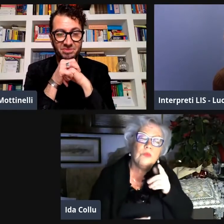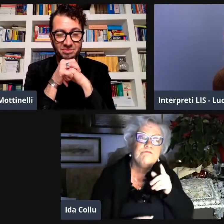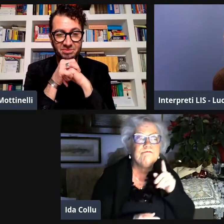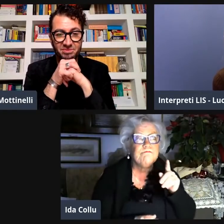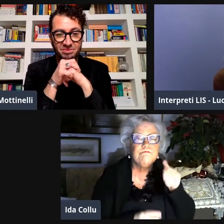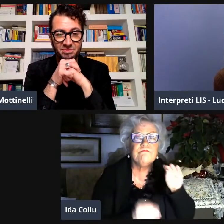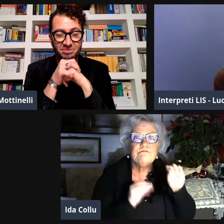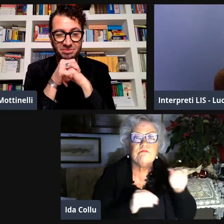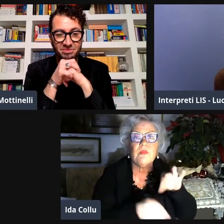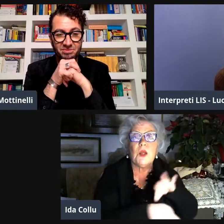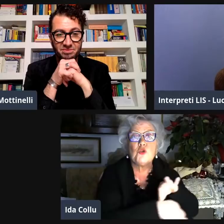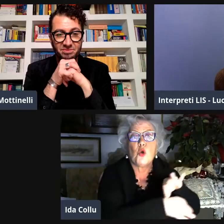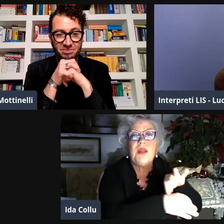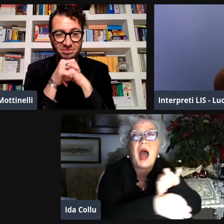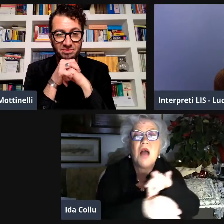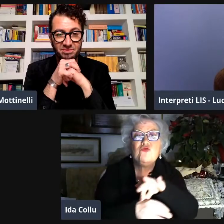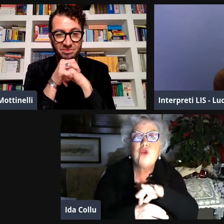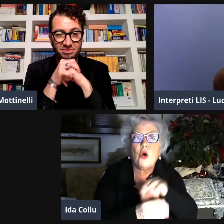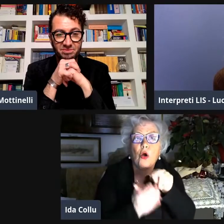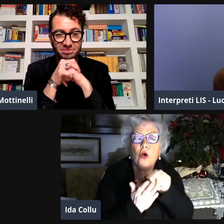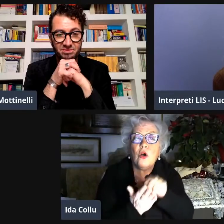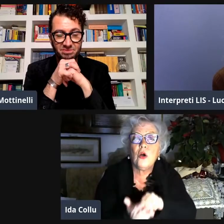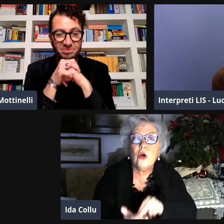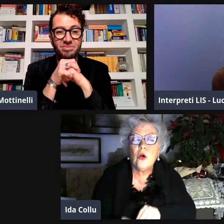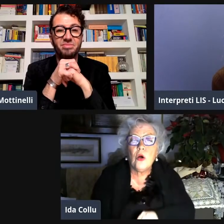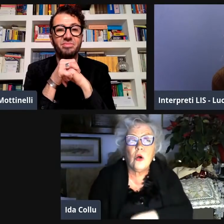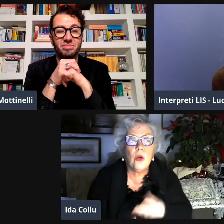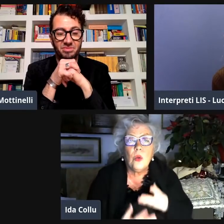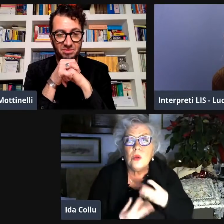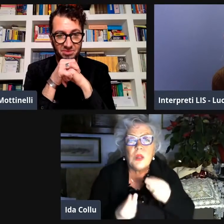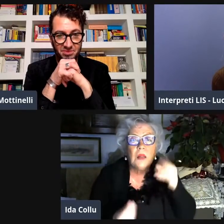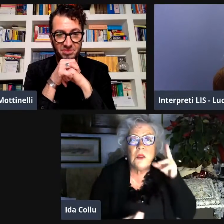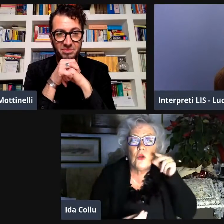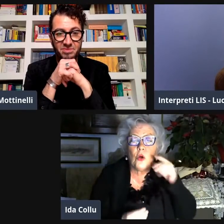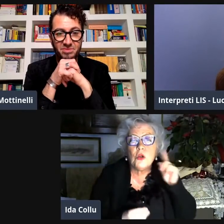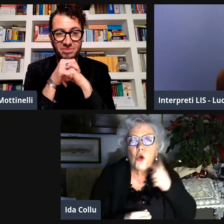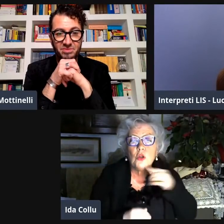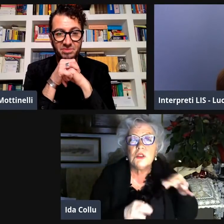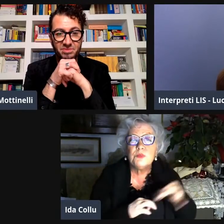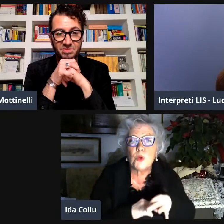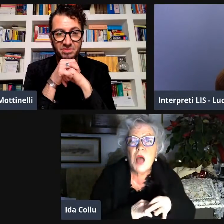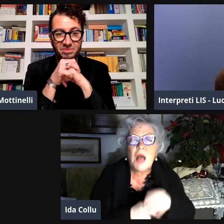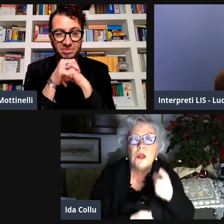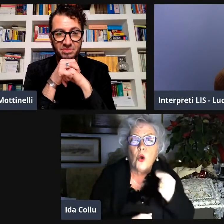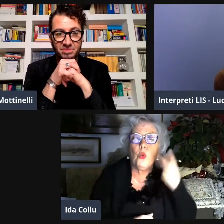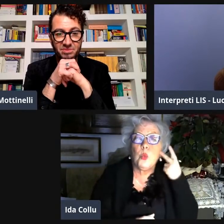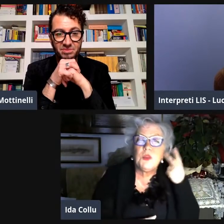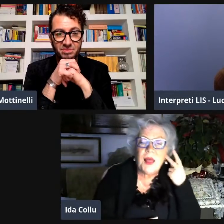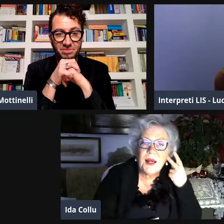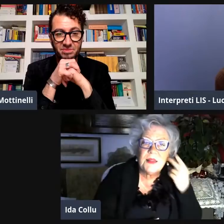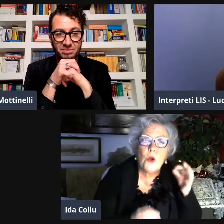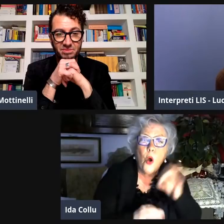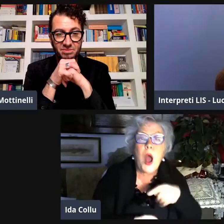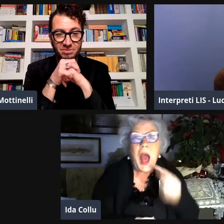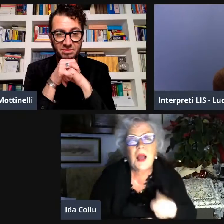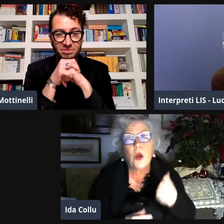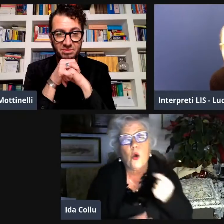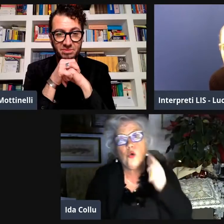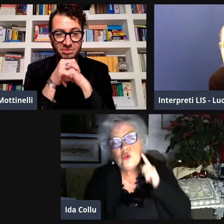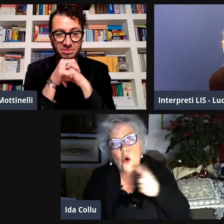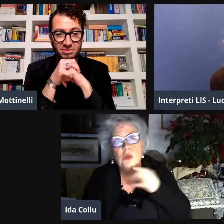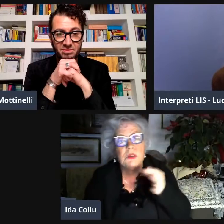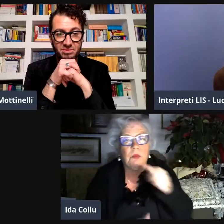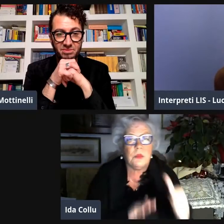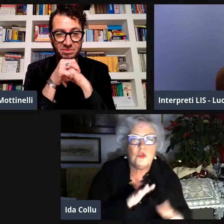sulla comunità sorda sulle donne è quello sul sondaggio che io ho fatto sulle donne sorde se sono